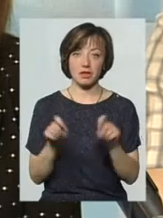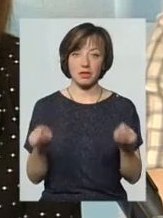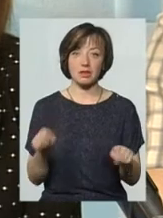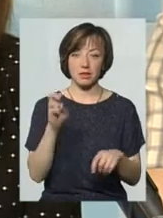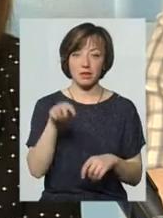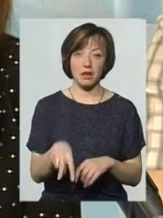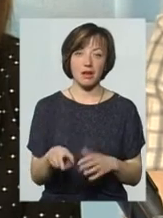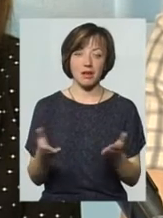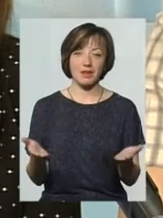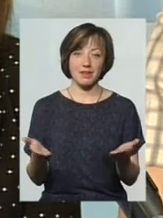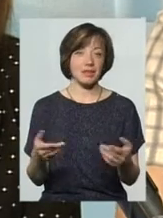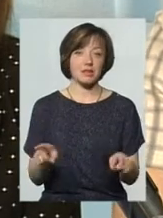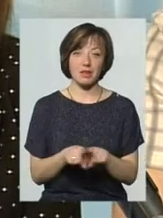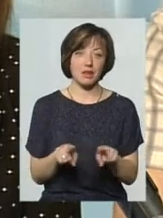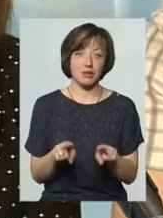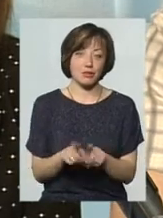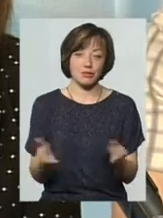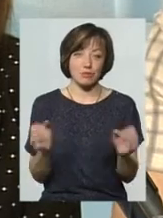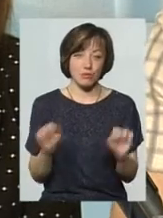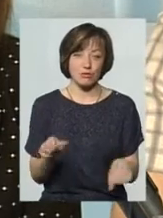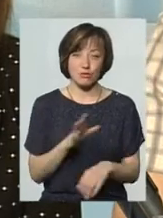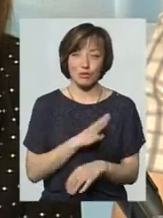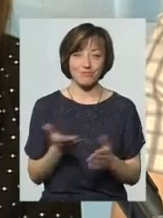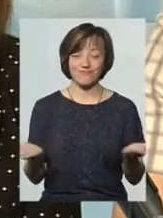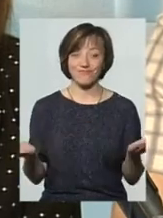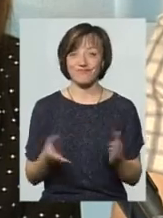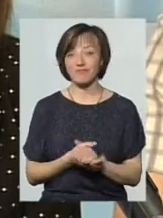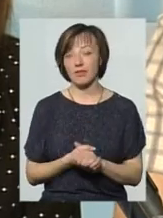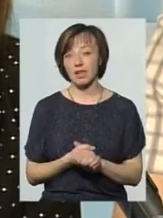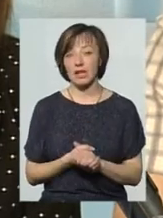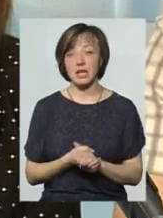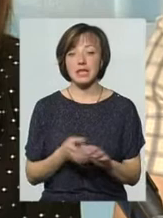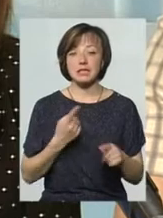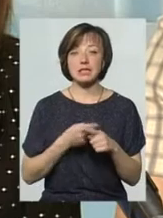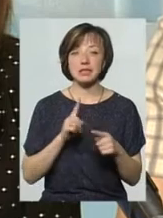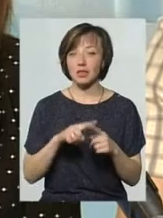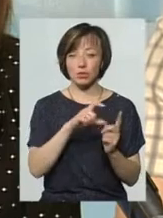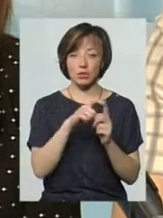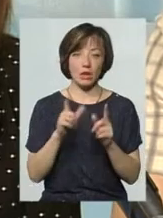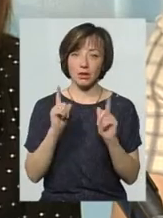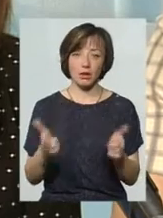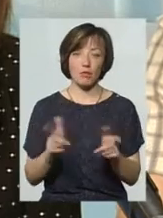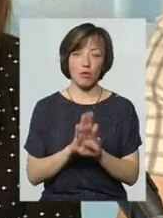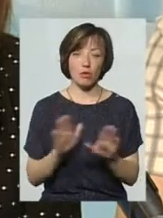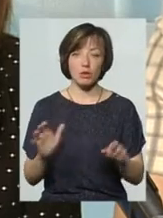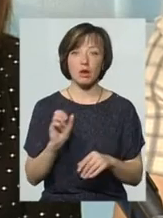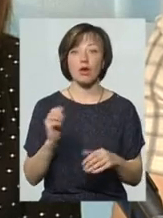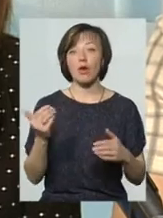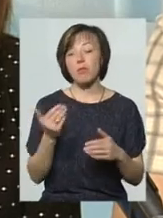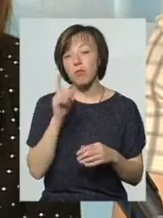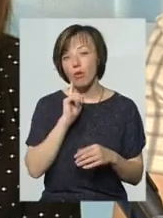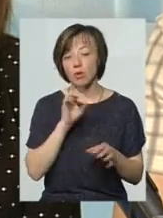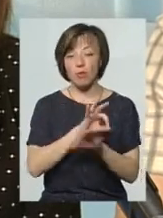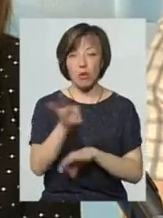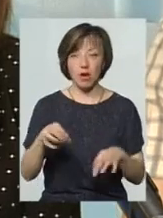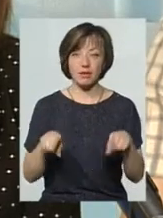лікарняний, теж як варіант. Так що тут з цією тезою я не зовсім погоджуюсь. Але поки що такий